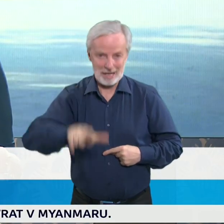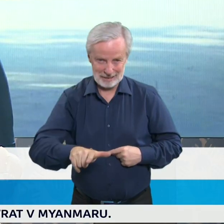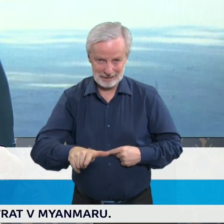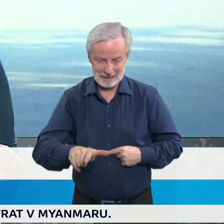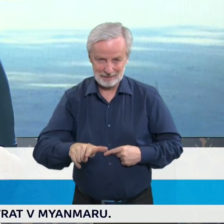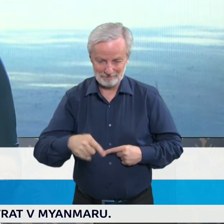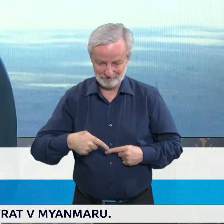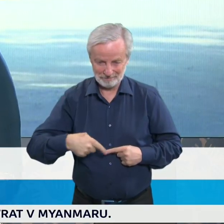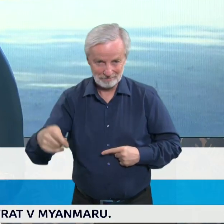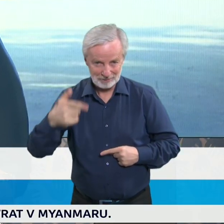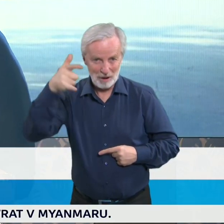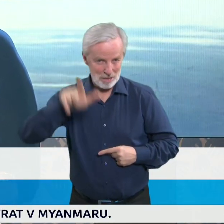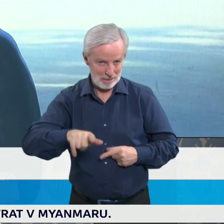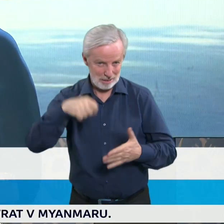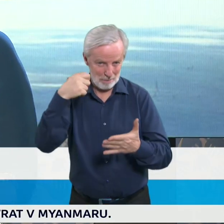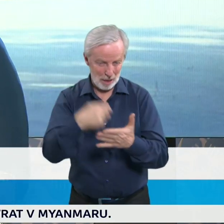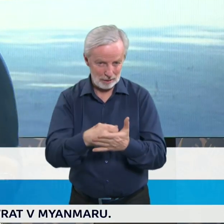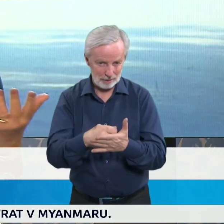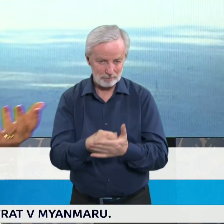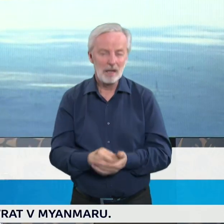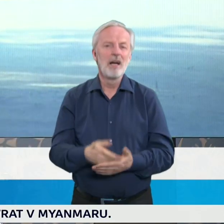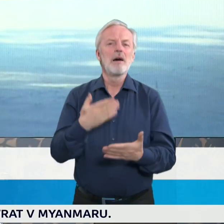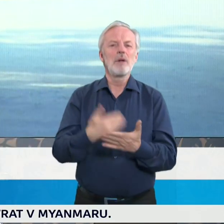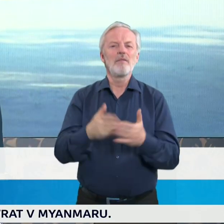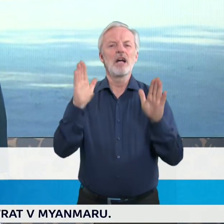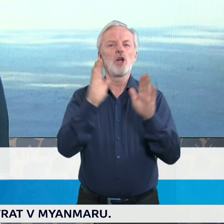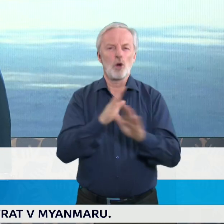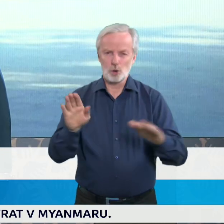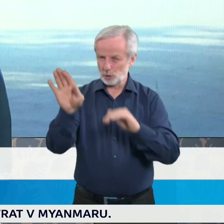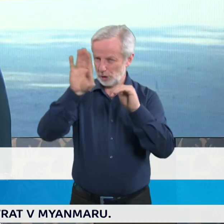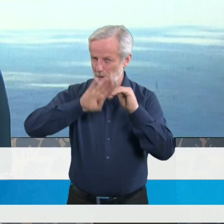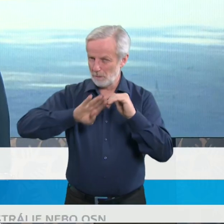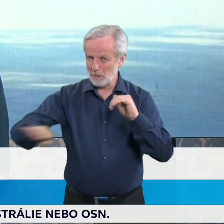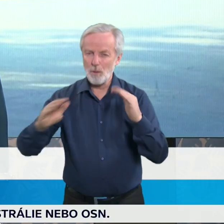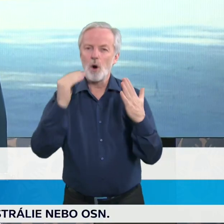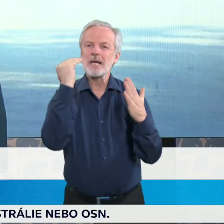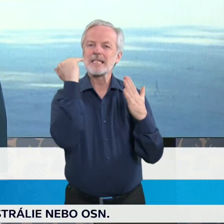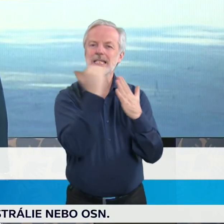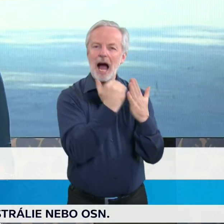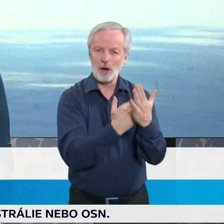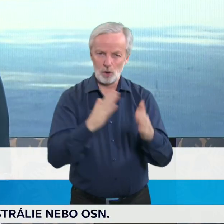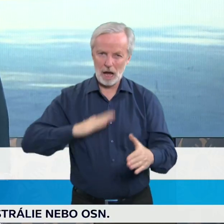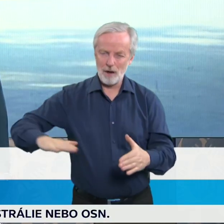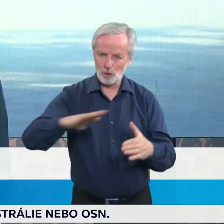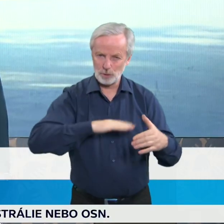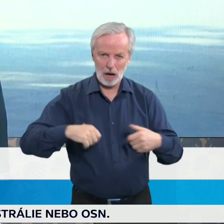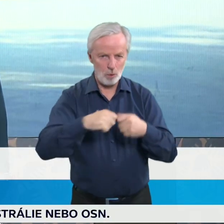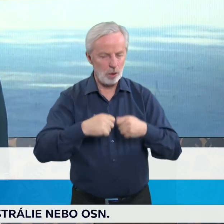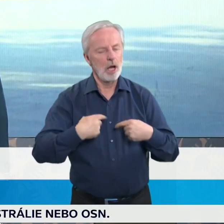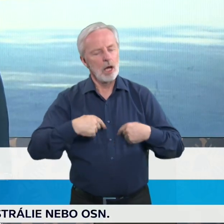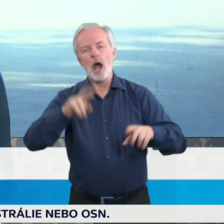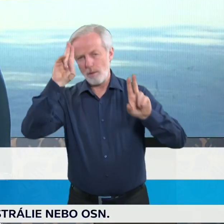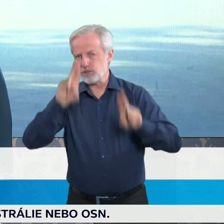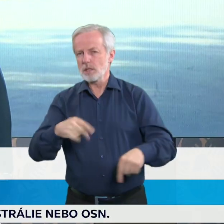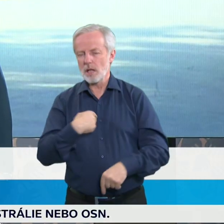to rozhodnutí, které jde nad rámec práva Evropské unie, to zcela otevřeně tady přiznávám, nicméně jsme v mimořádné